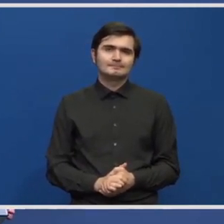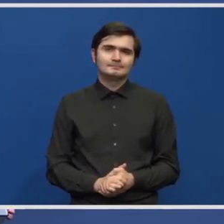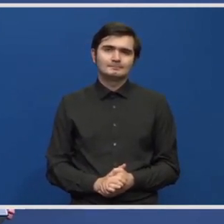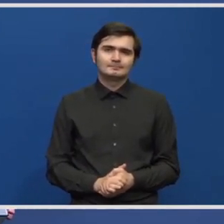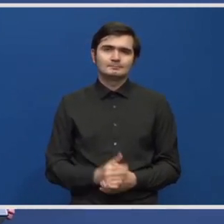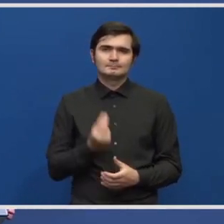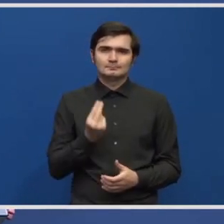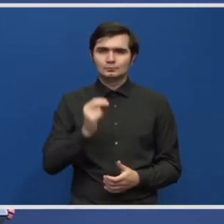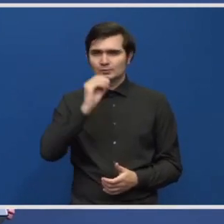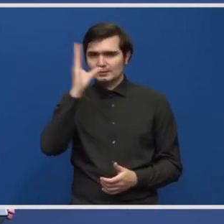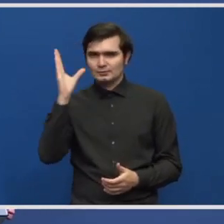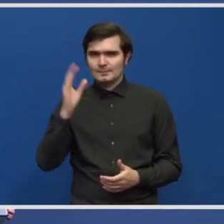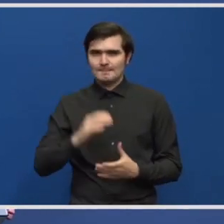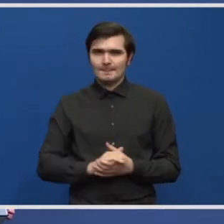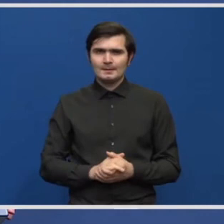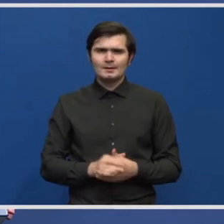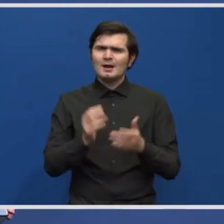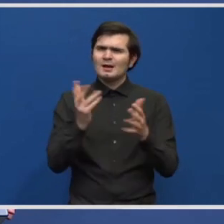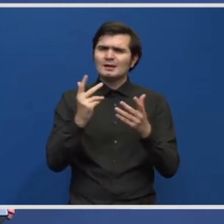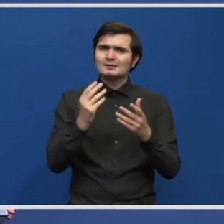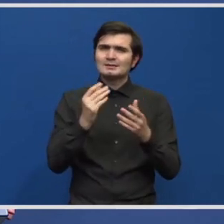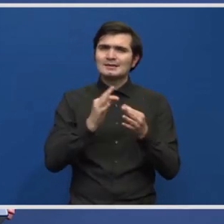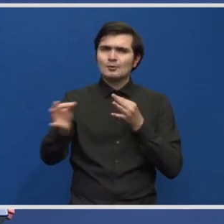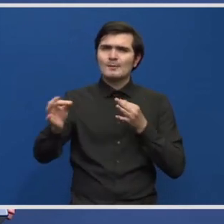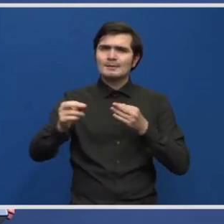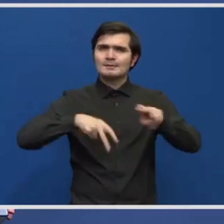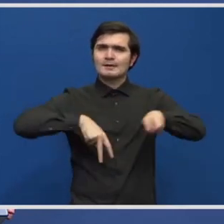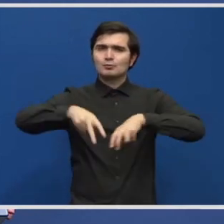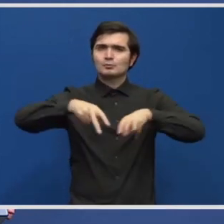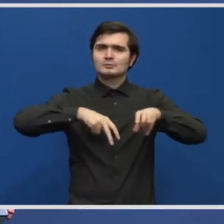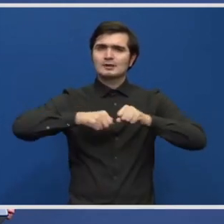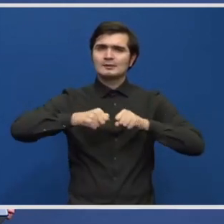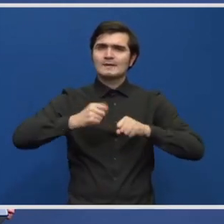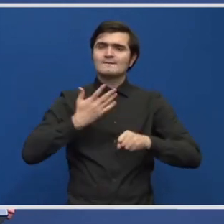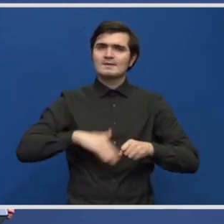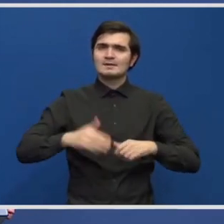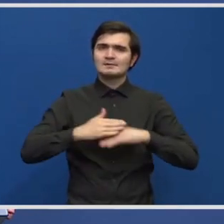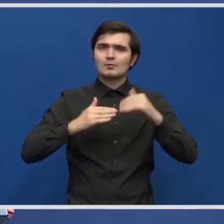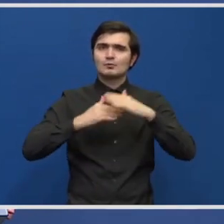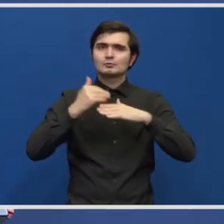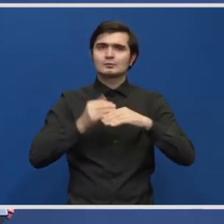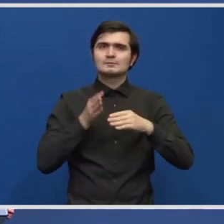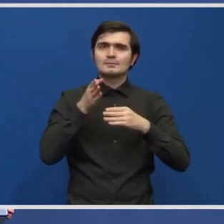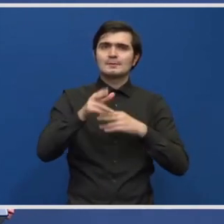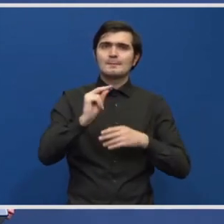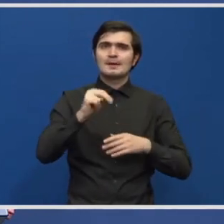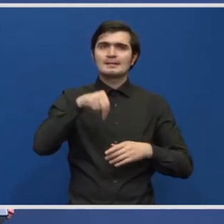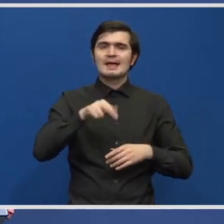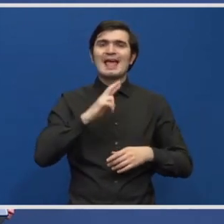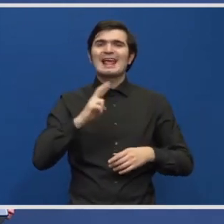Bună ziua, domnul ministru! Câți kilometri de autostradă intenționați să construiți prin PNRR?